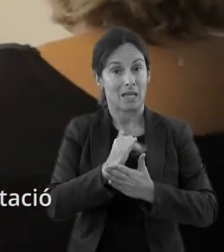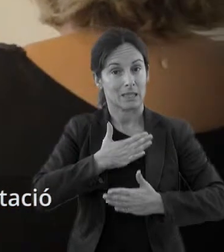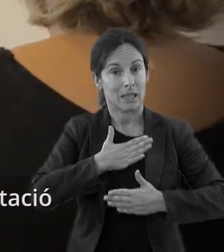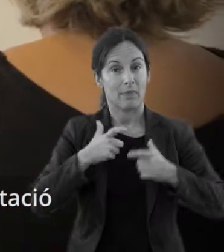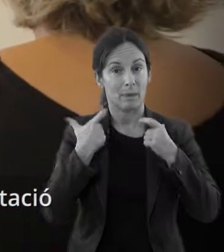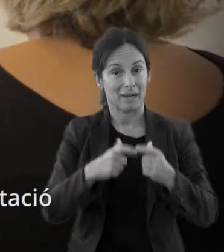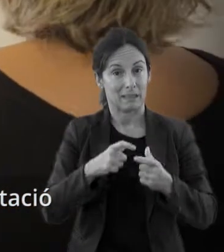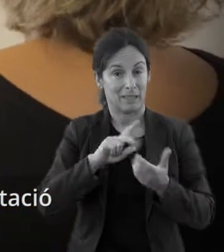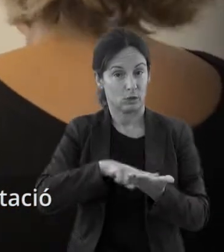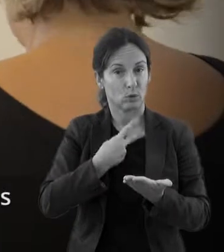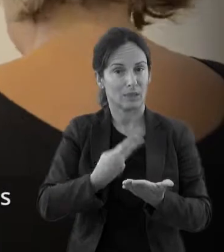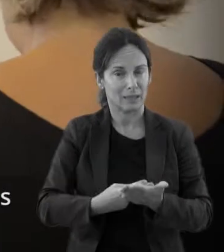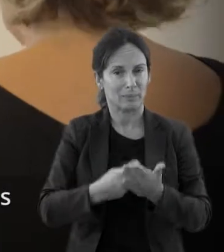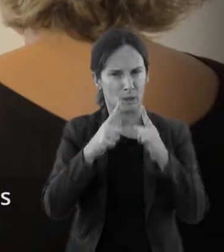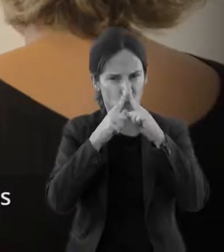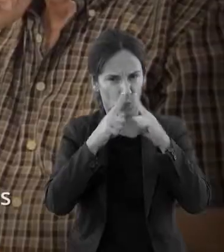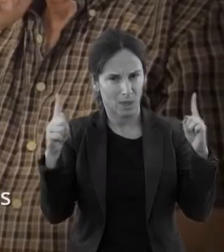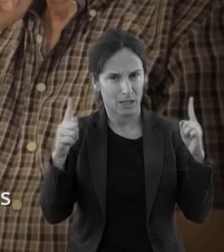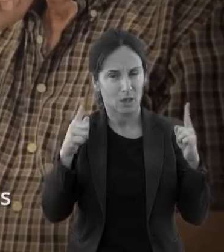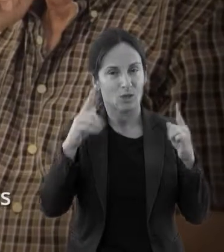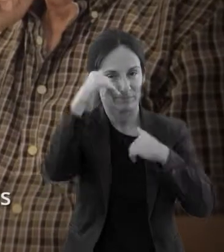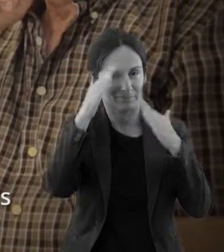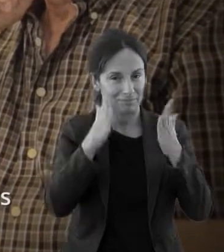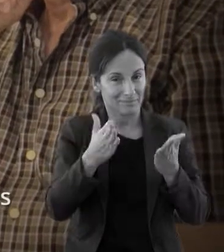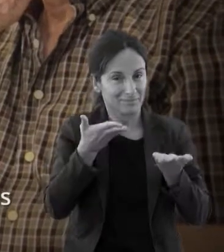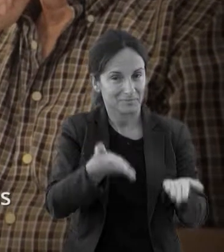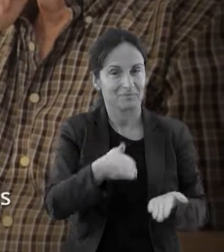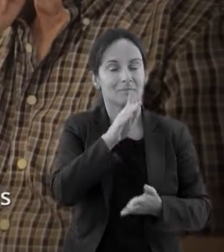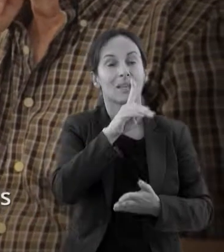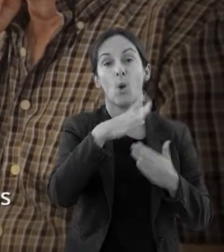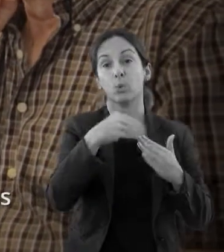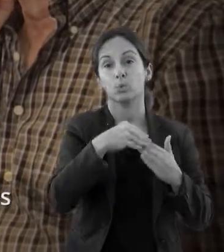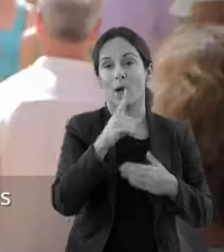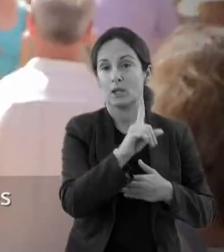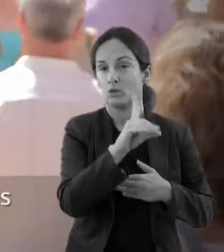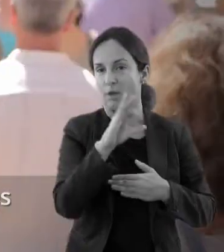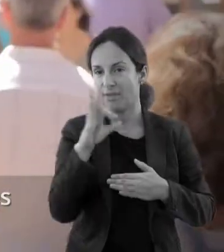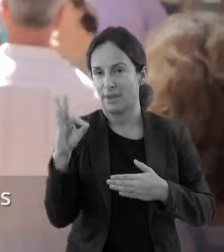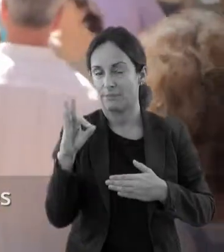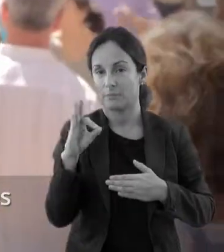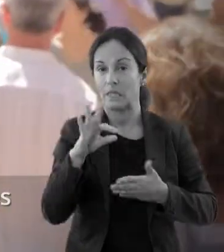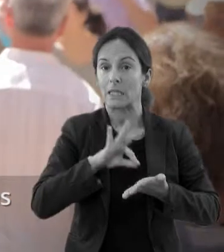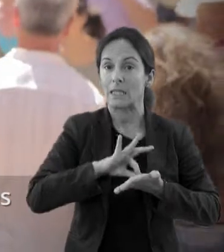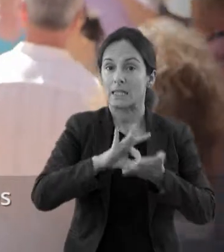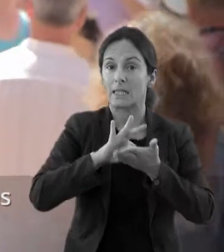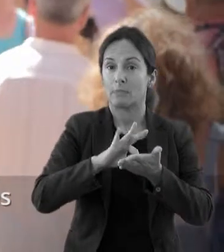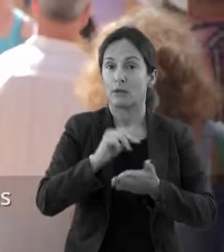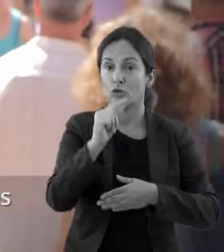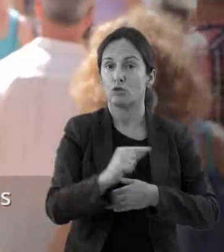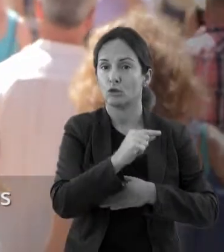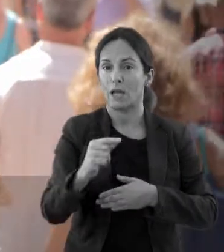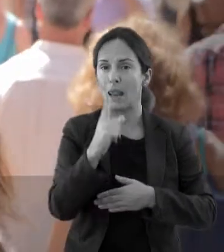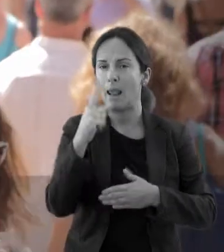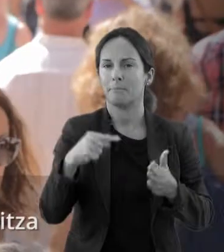d'Interpretació de Llengua de Signes de l'IMAS es dona assistència a més de 100 usuaris i es realitzen més de 1.500